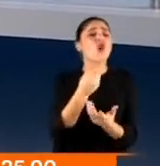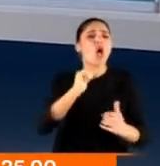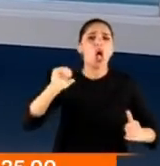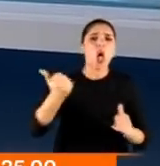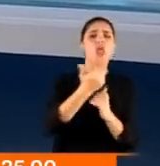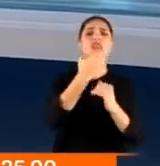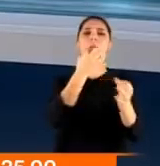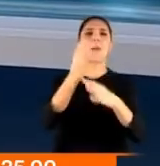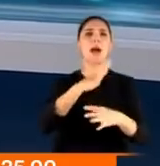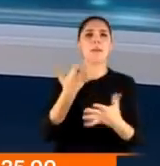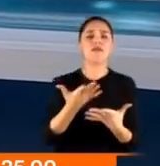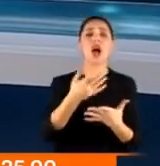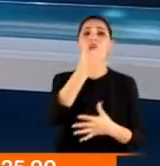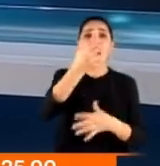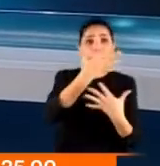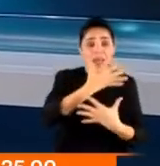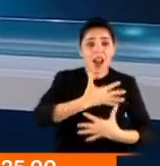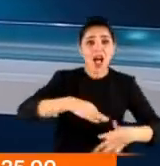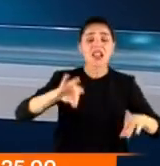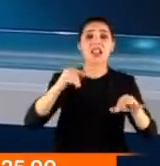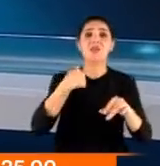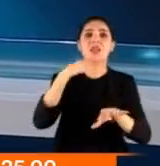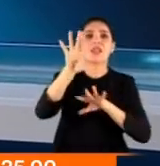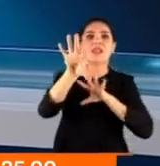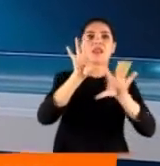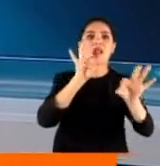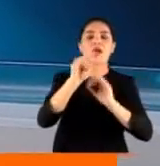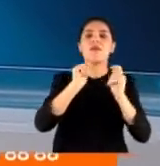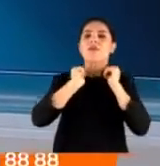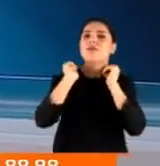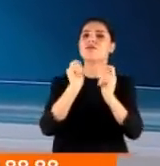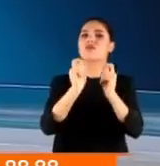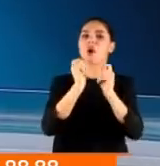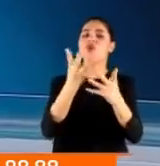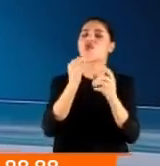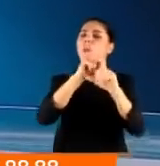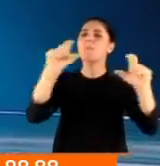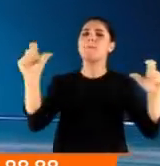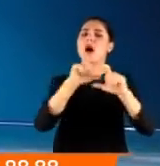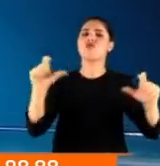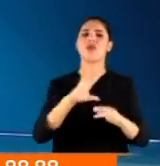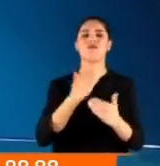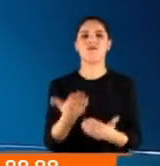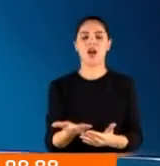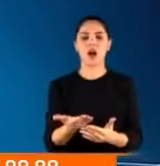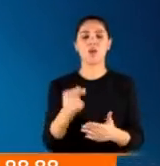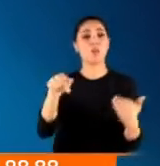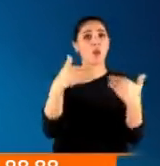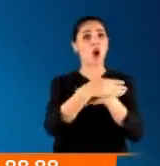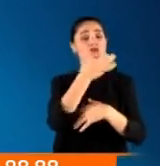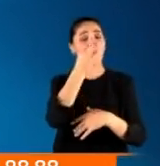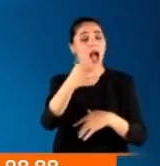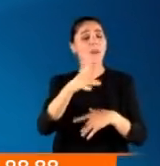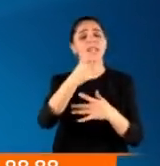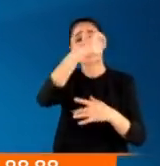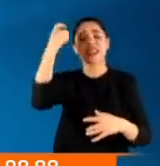dolu bir gündem ve bülteni hazırlarken, haberleri sıralarken seçmekte zorlandığımız birçok başlık var bu akşam. Gündemin